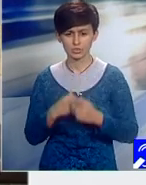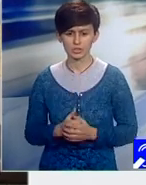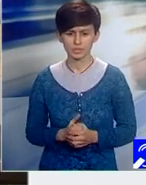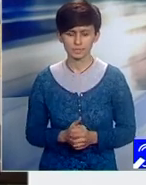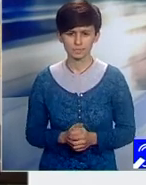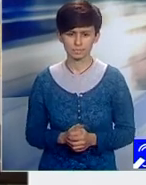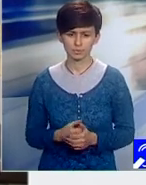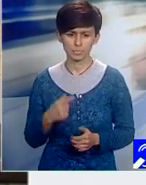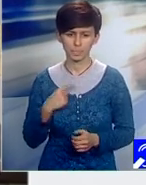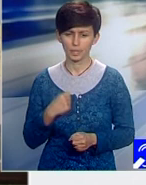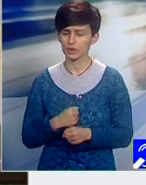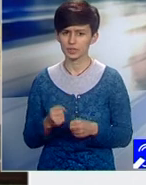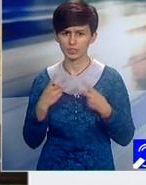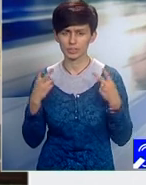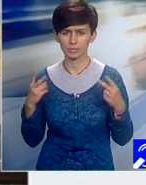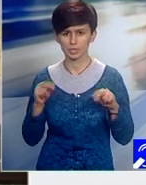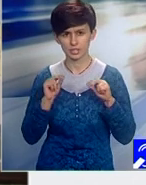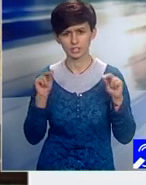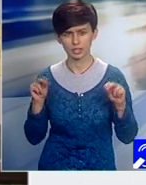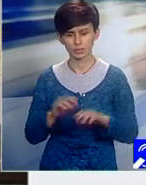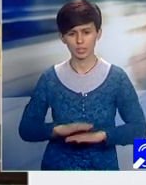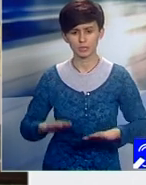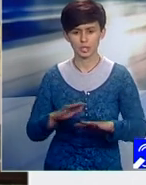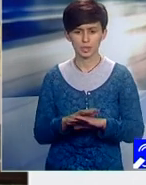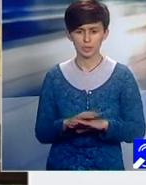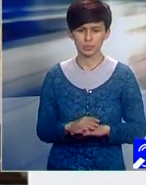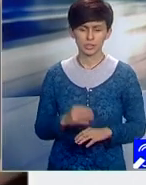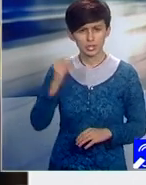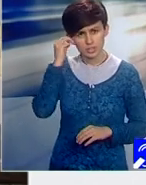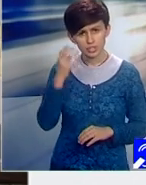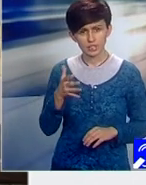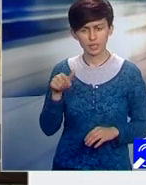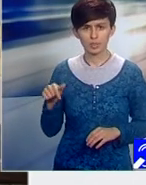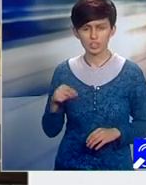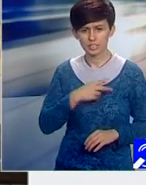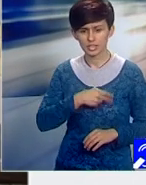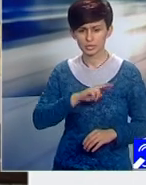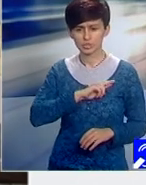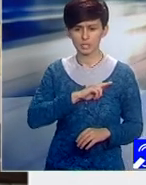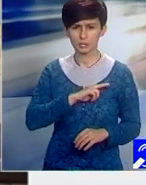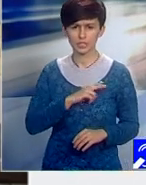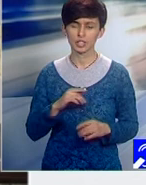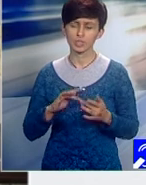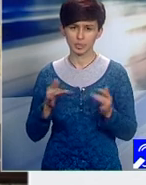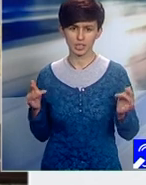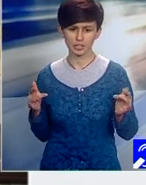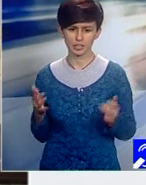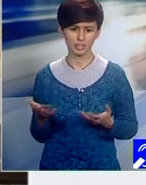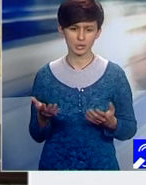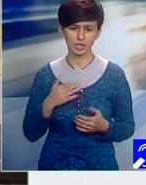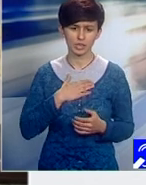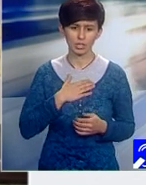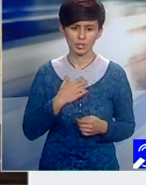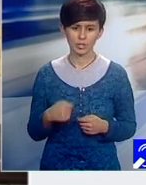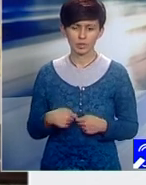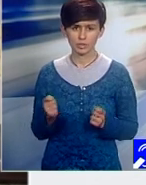să educăm publicul, să creăm această doză de responsabilitate și în online, pe care o avem probabil